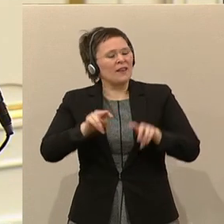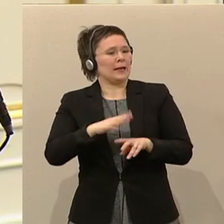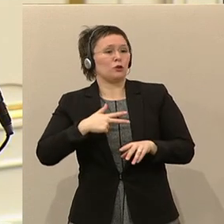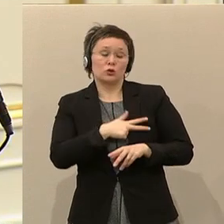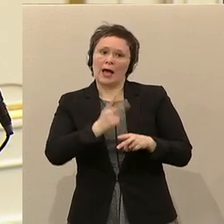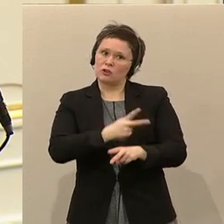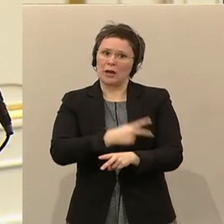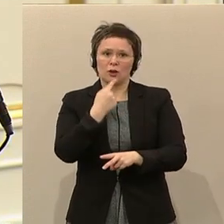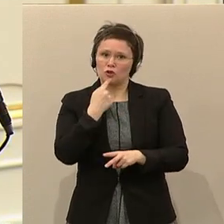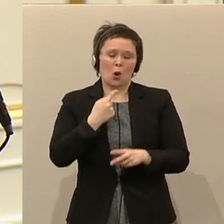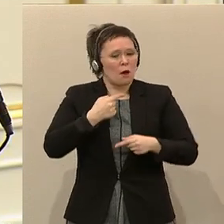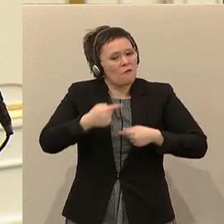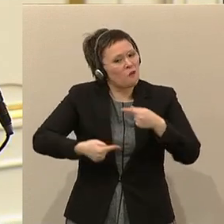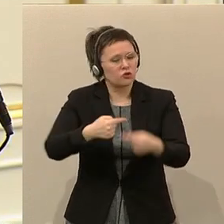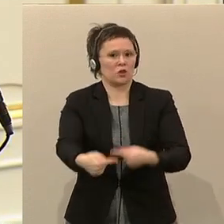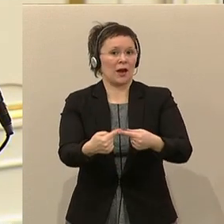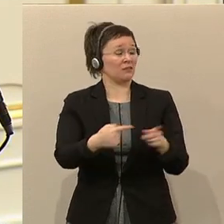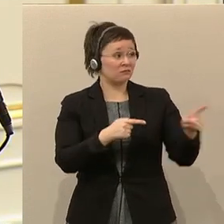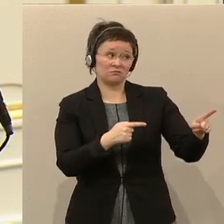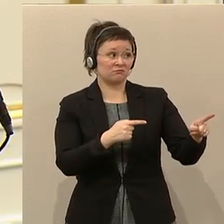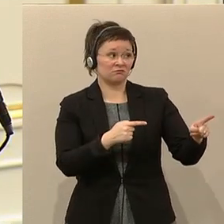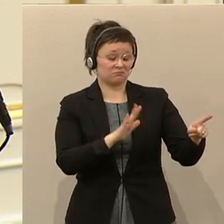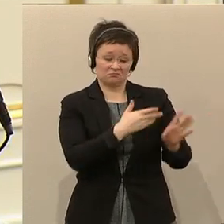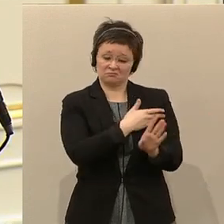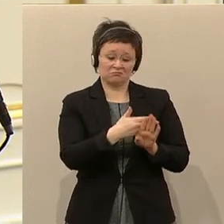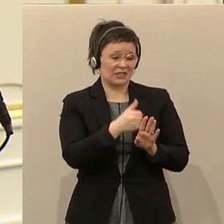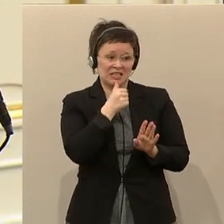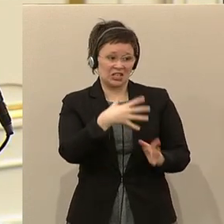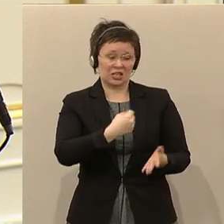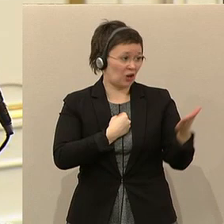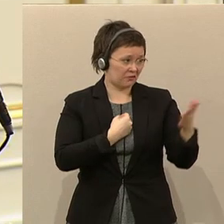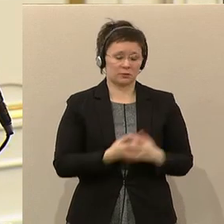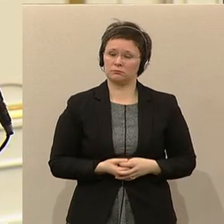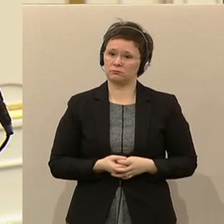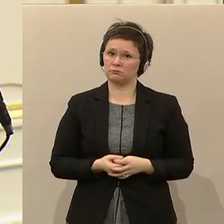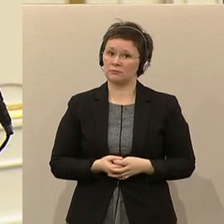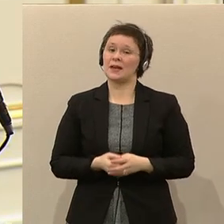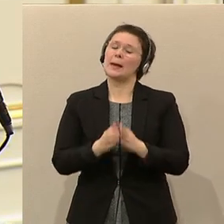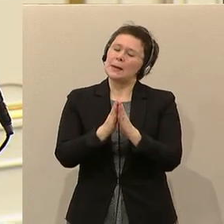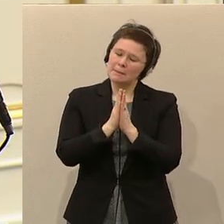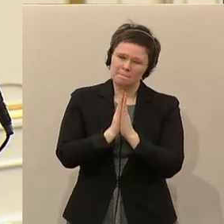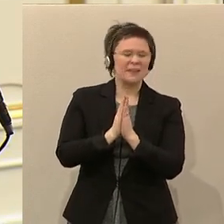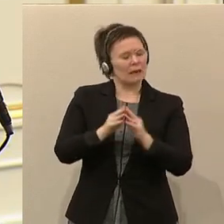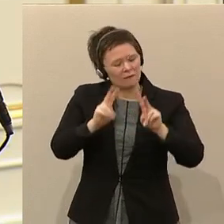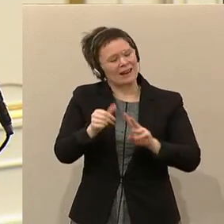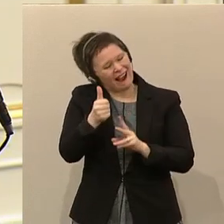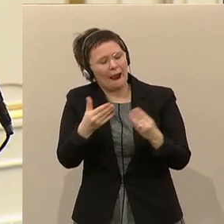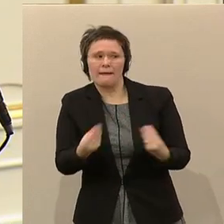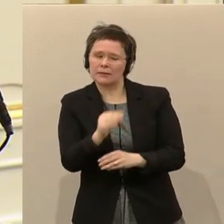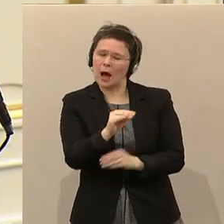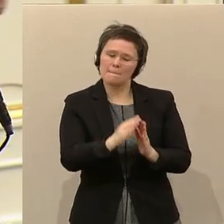den Sie nicht geschafft haben. Und ich bitte Sie wirklich eines. Ich bitte Sie wirklich eines.